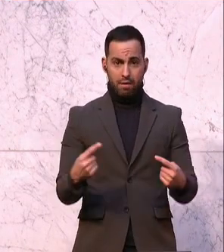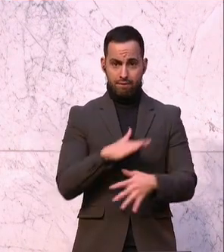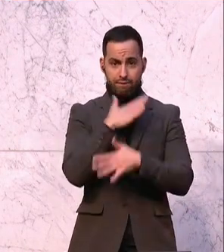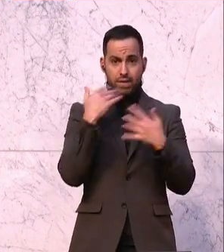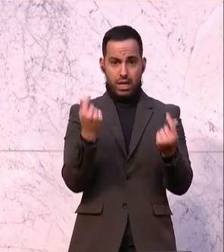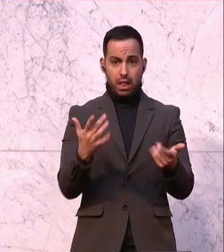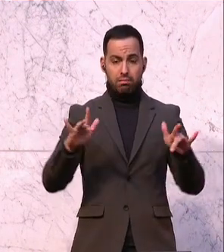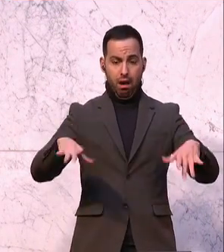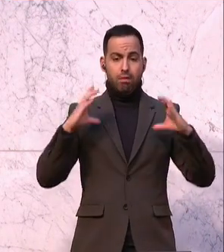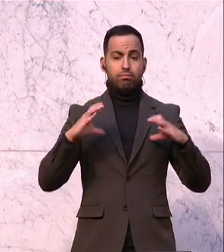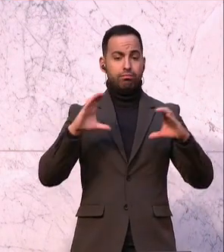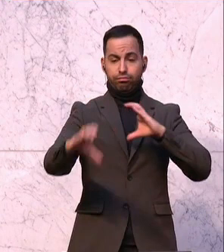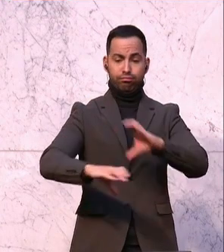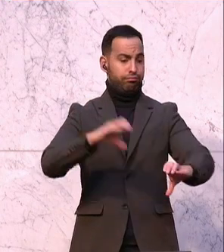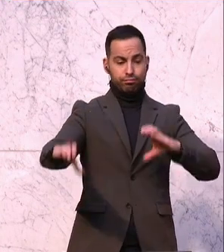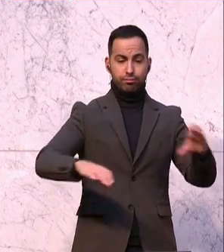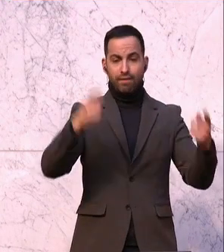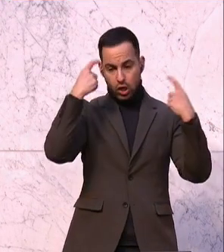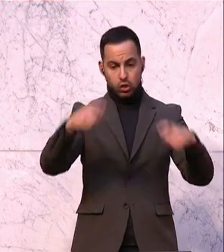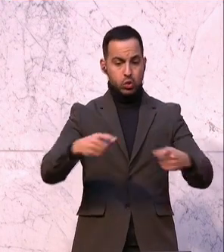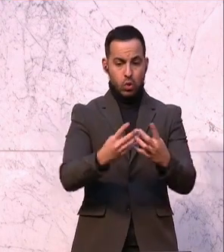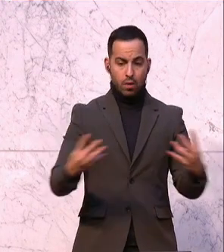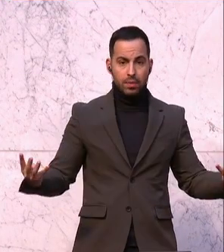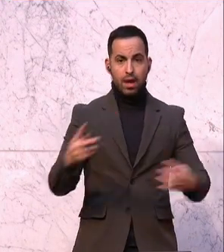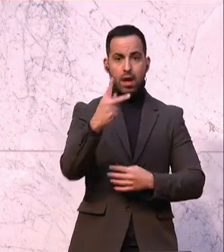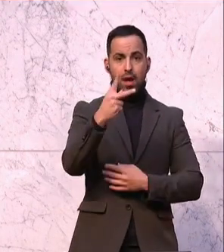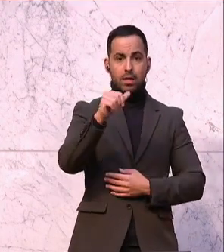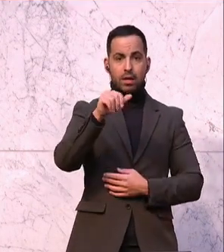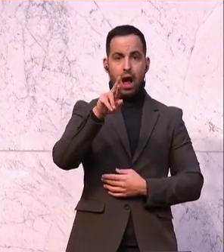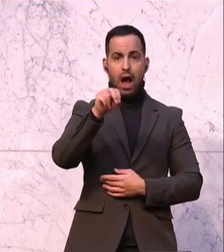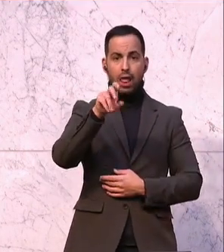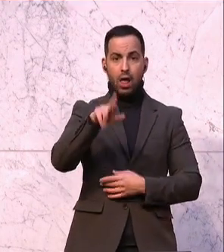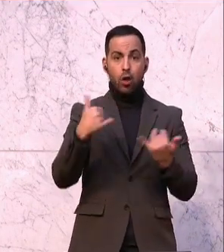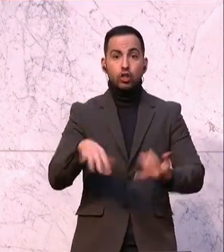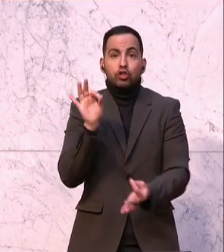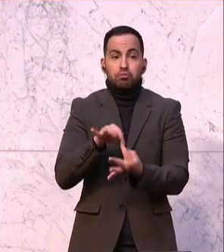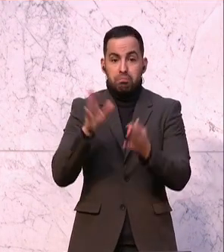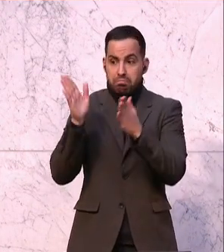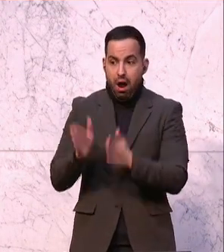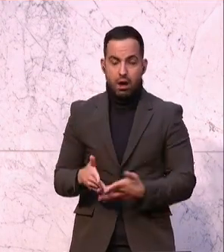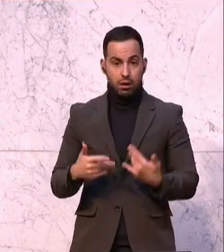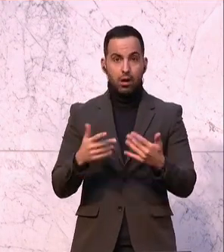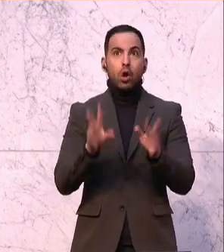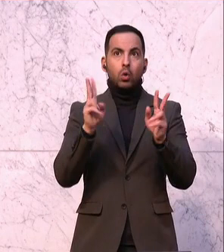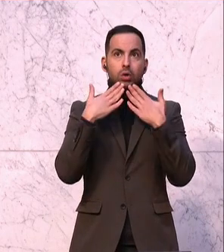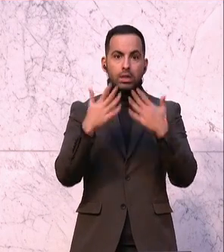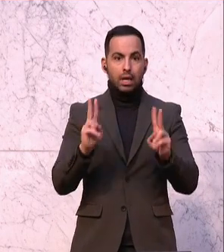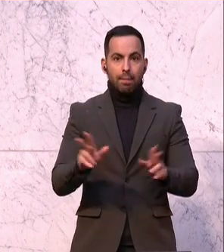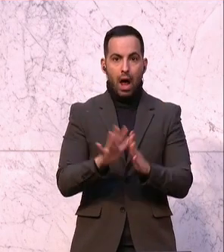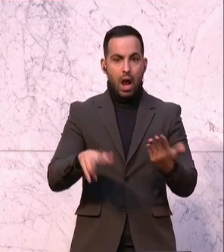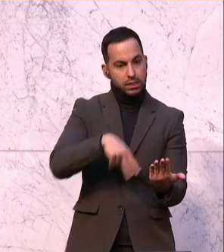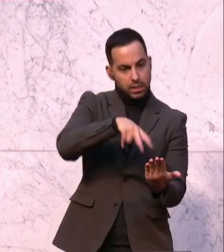auch gehabt und hast deine eigenen Leute versorgt. Da ist ja der Kana heute fast ein Sparefroh. Im Vergleich zu dir kann man Gott sei Dank alles nachlesen.